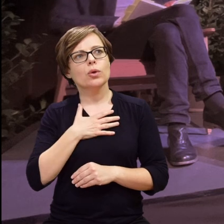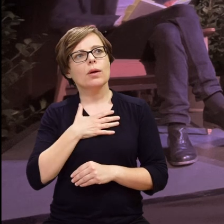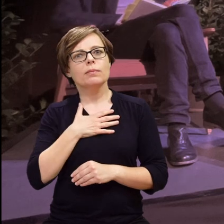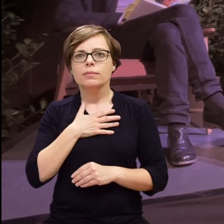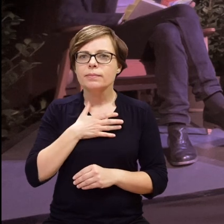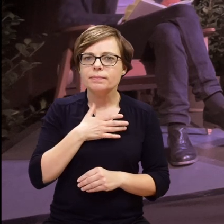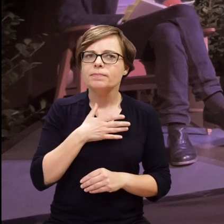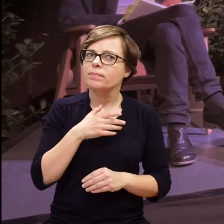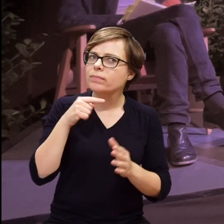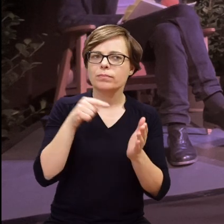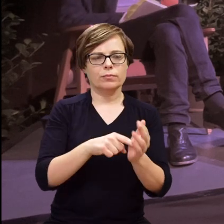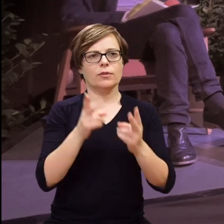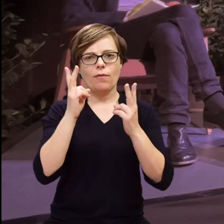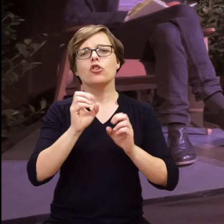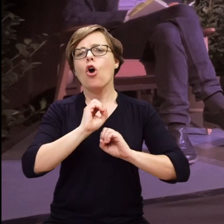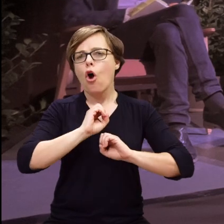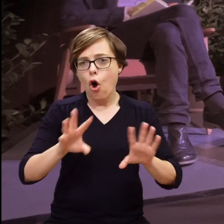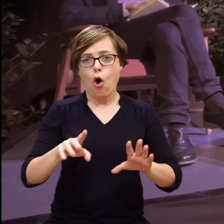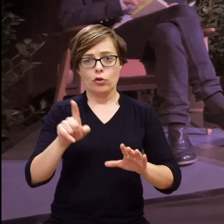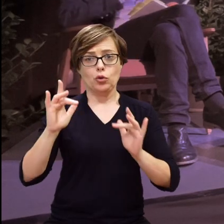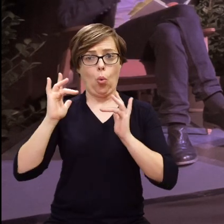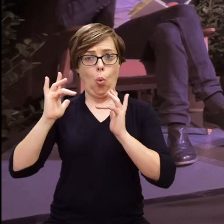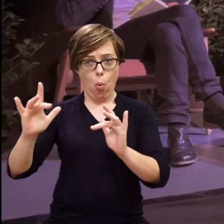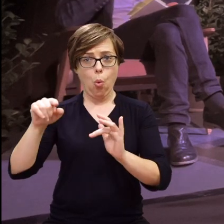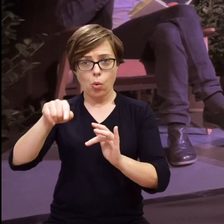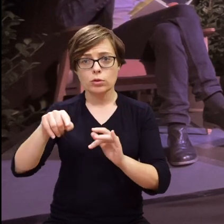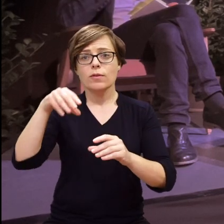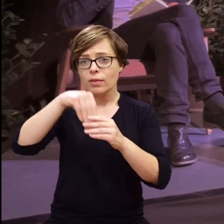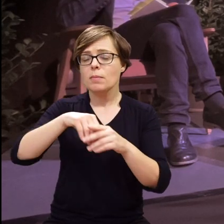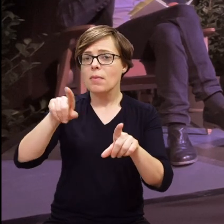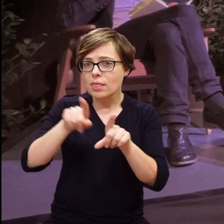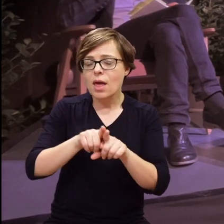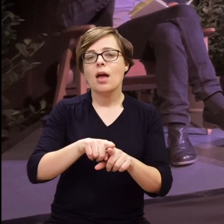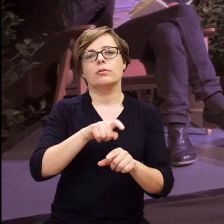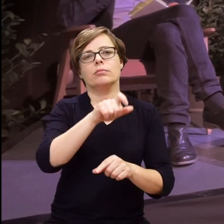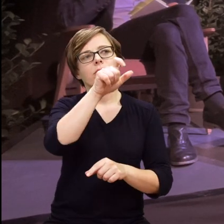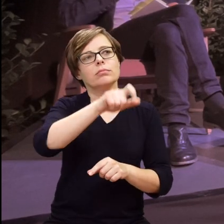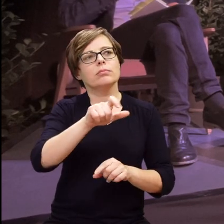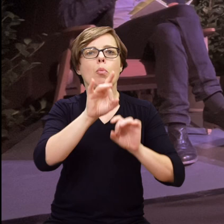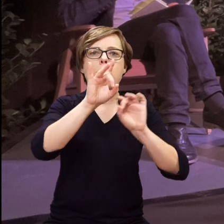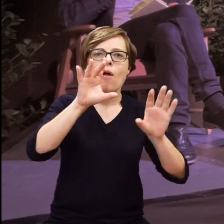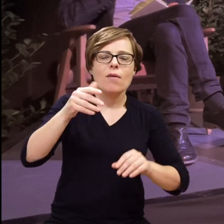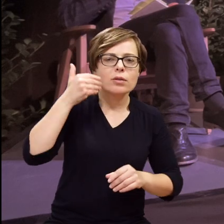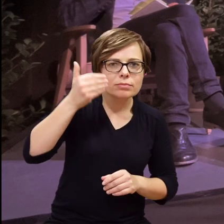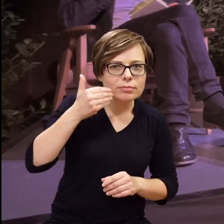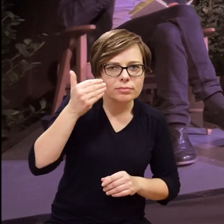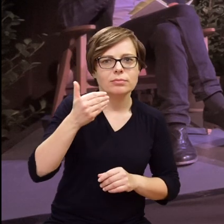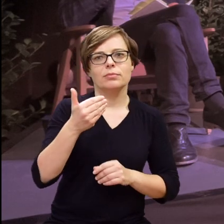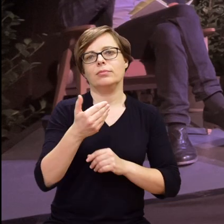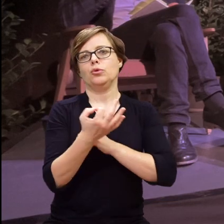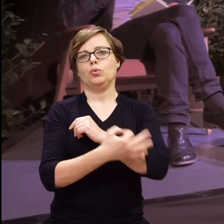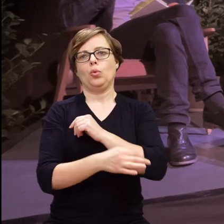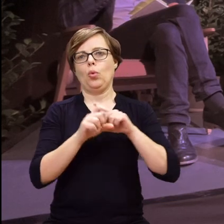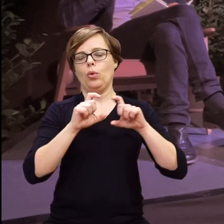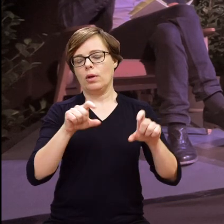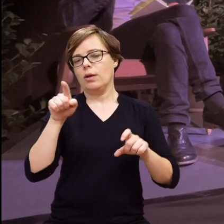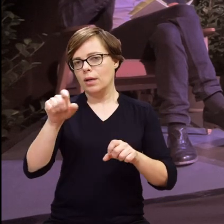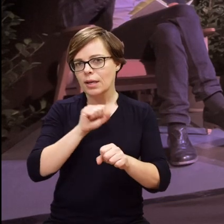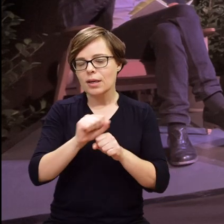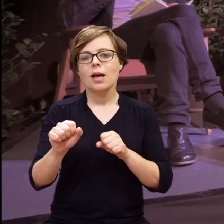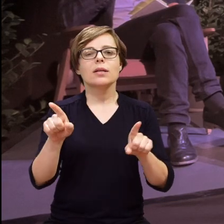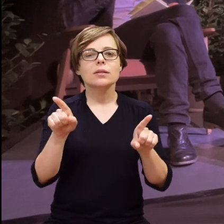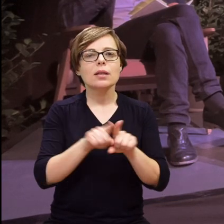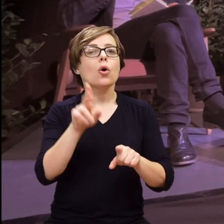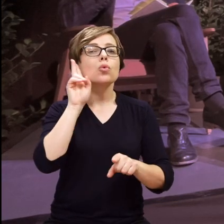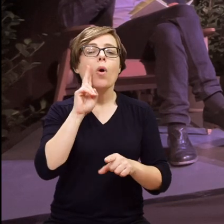najbardziej zatrzymało też jakby poza tym, że oczywiście w głuszy się wypowiadają też i wykładowcy akademickcy i